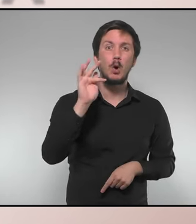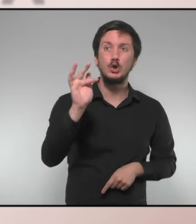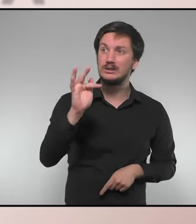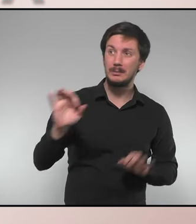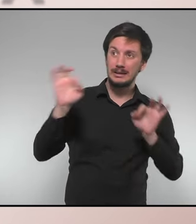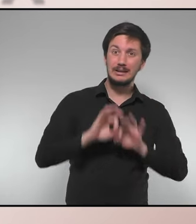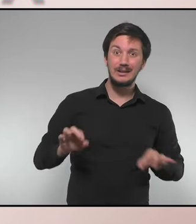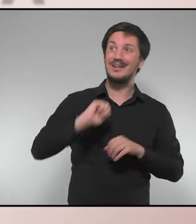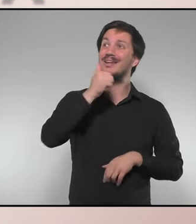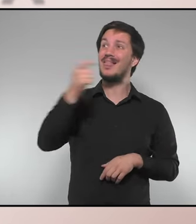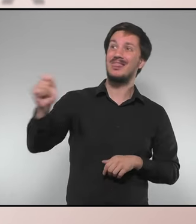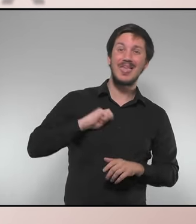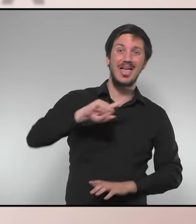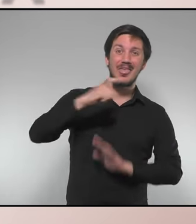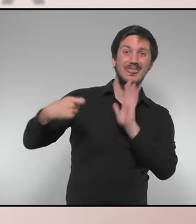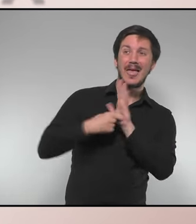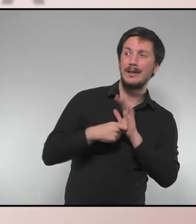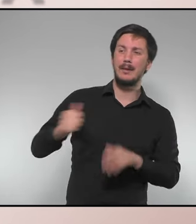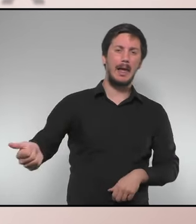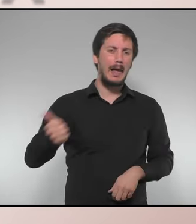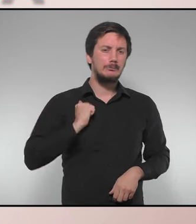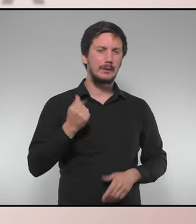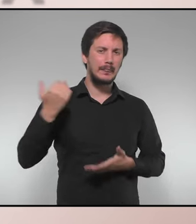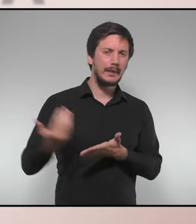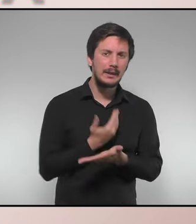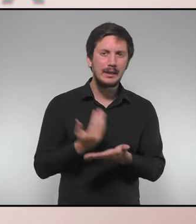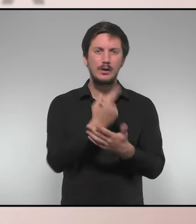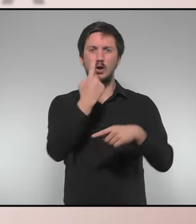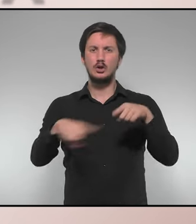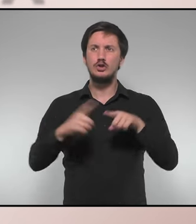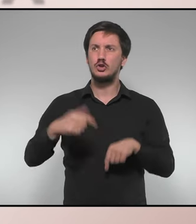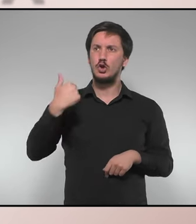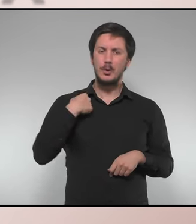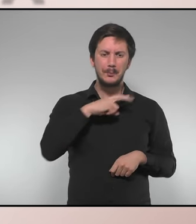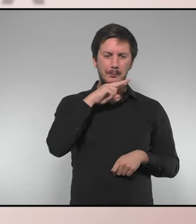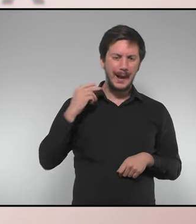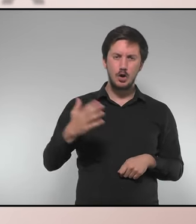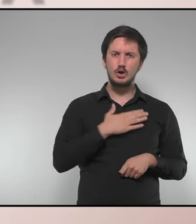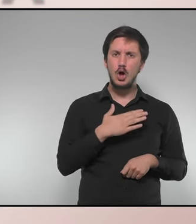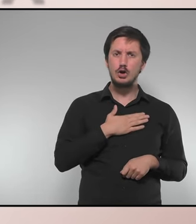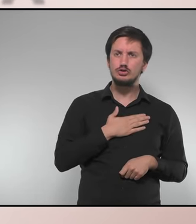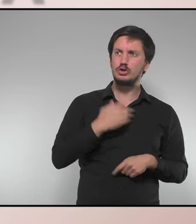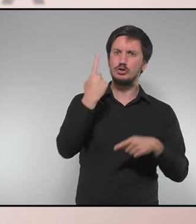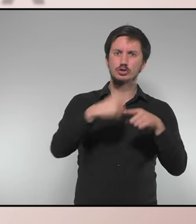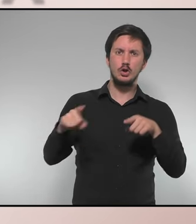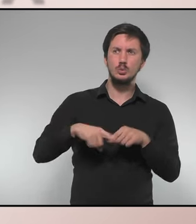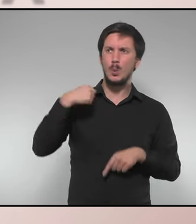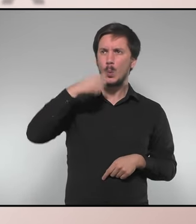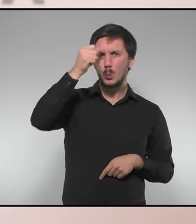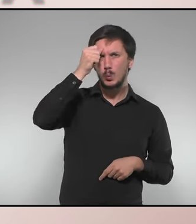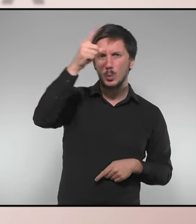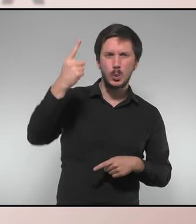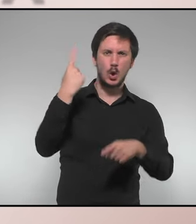sinó a delinquir, a viure de renda, a qüestionar els nostres valors occidentals i a disputar-nos el domini cultural,